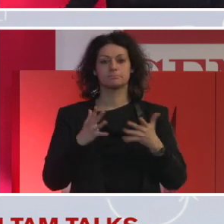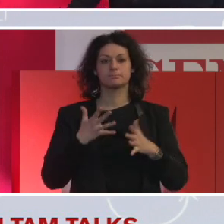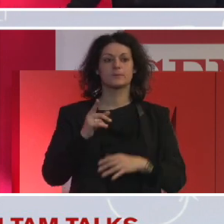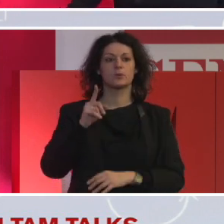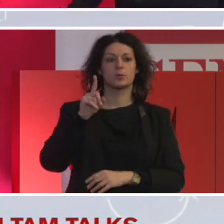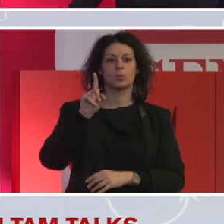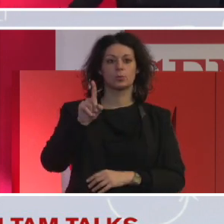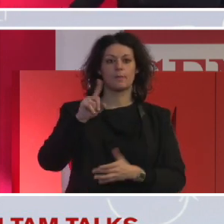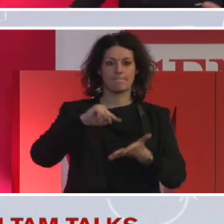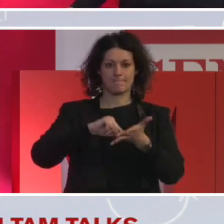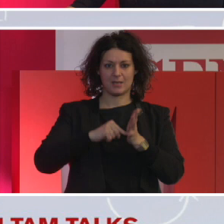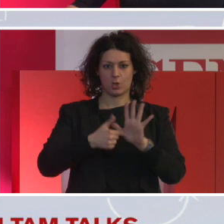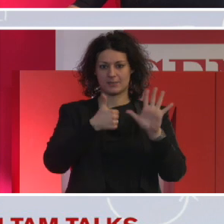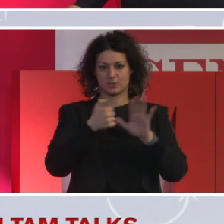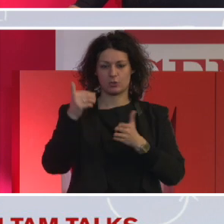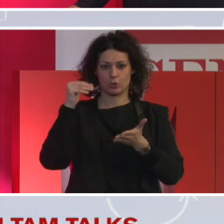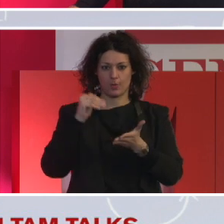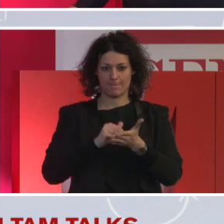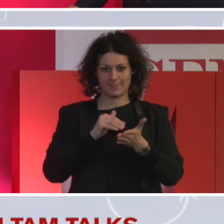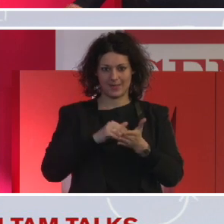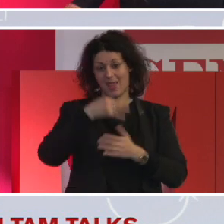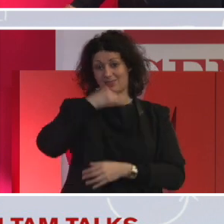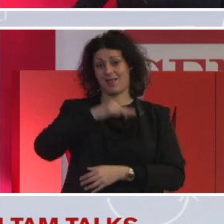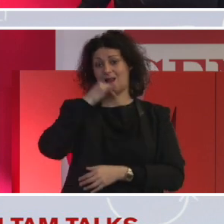.000 talenti in 62 paesi,